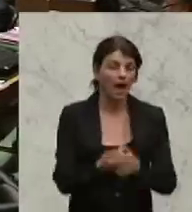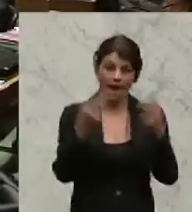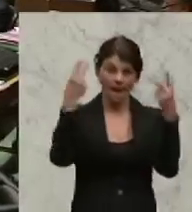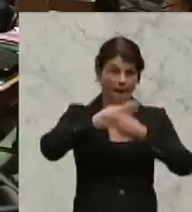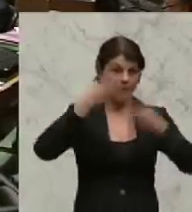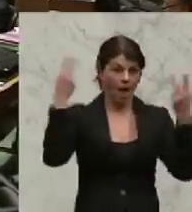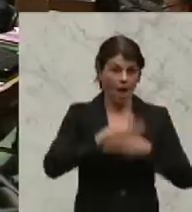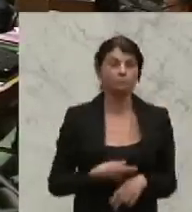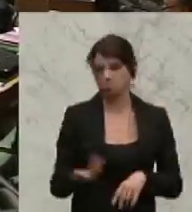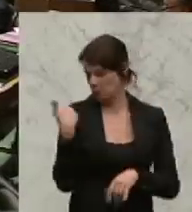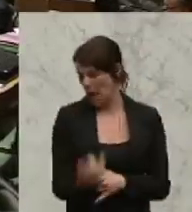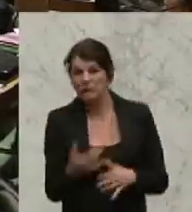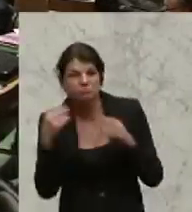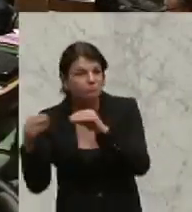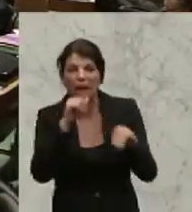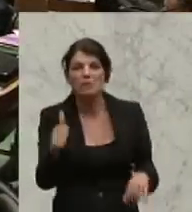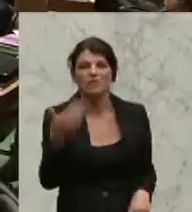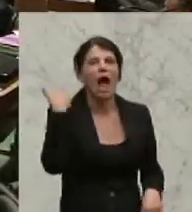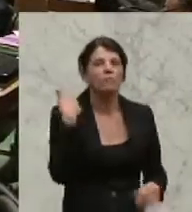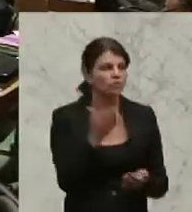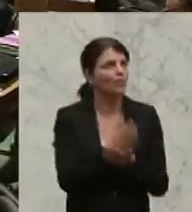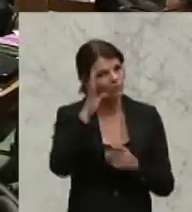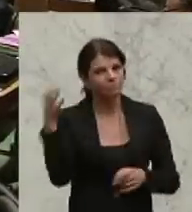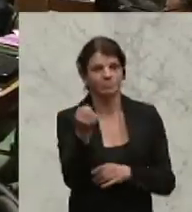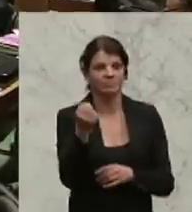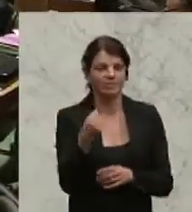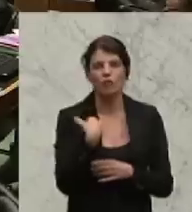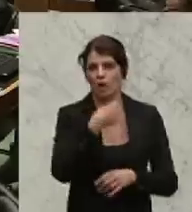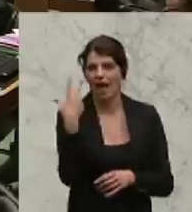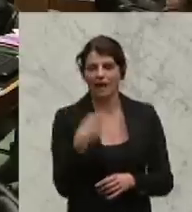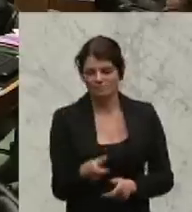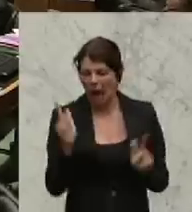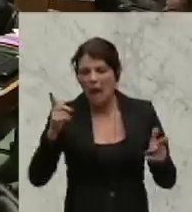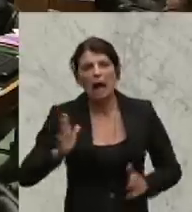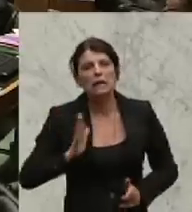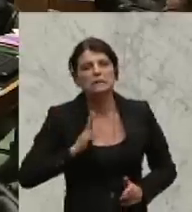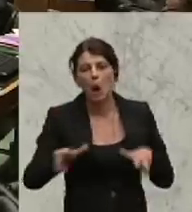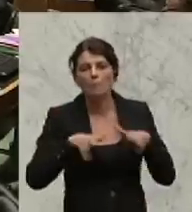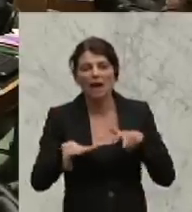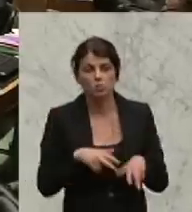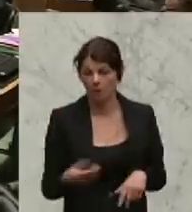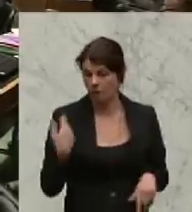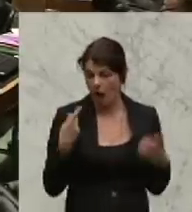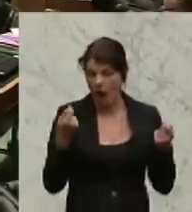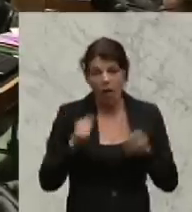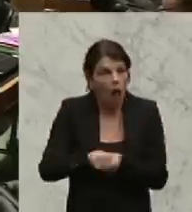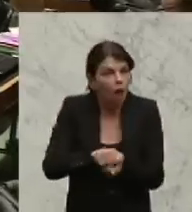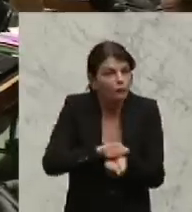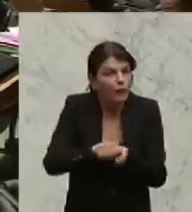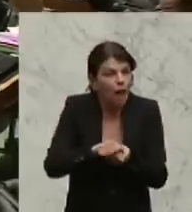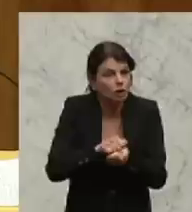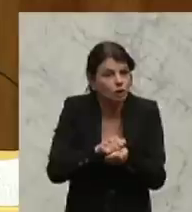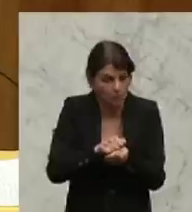heute mehr davon, dass damals schon klar war, dass es kein Risikomanagement gegeben hat, dass Geldwäsche in großem Stil